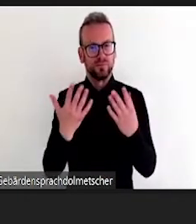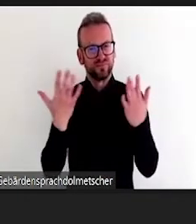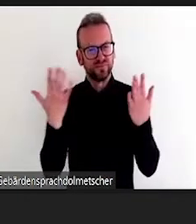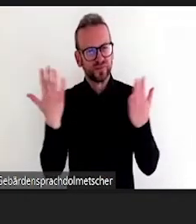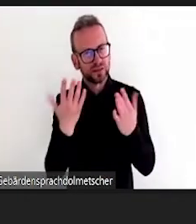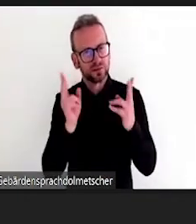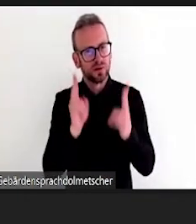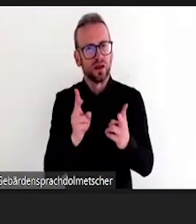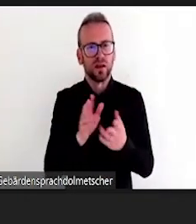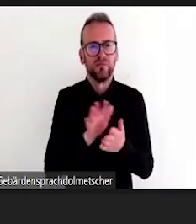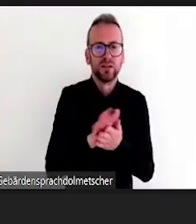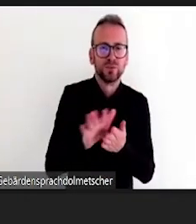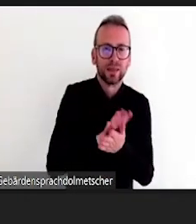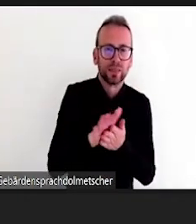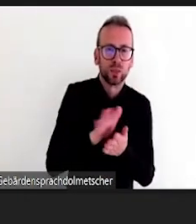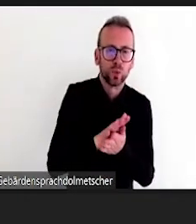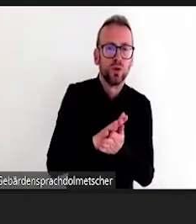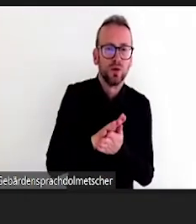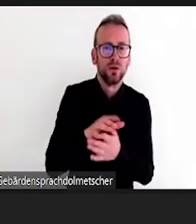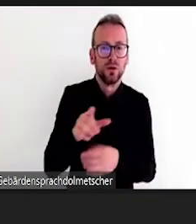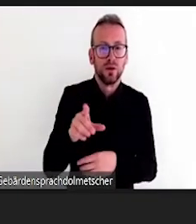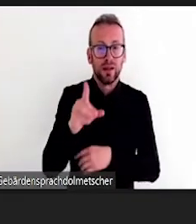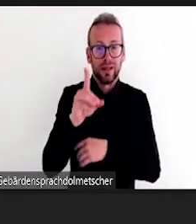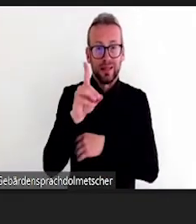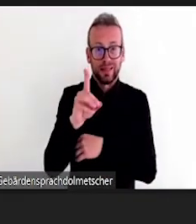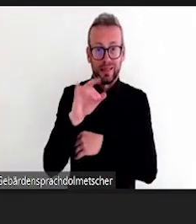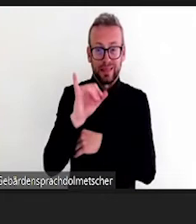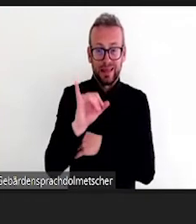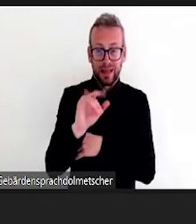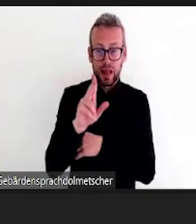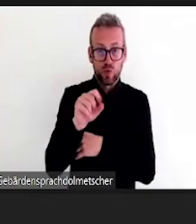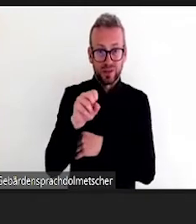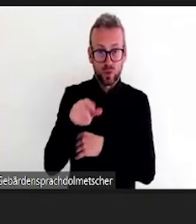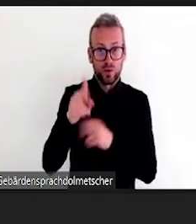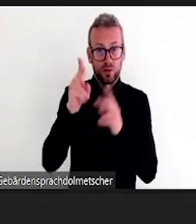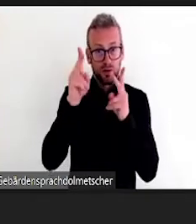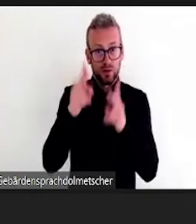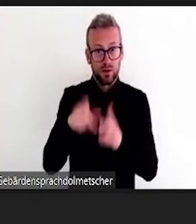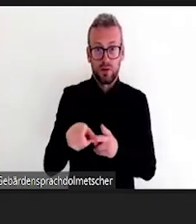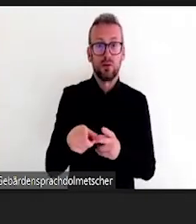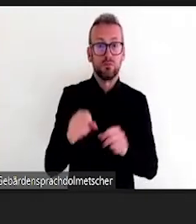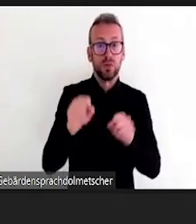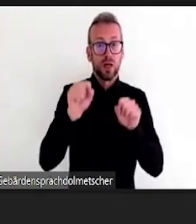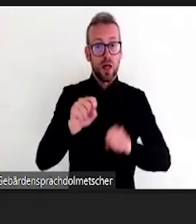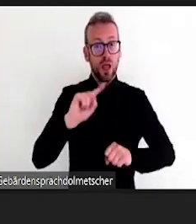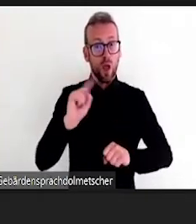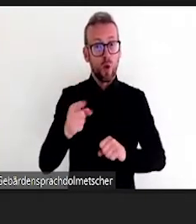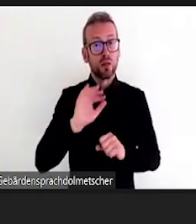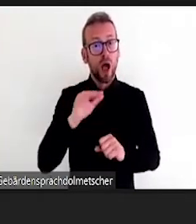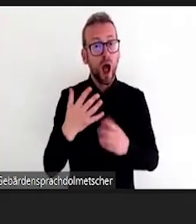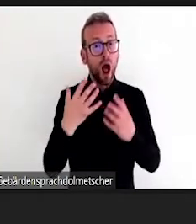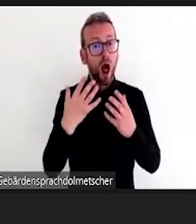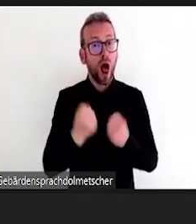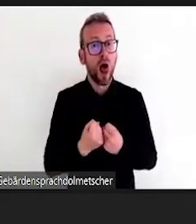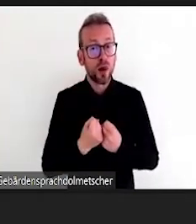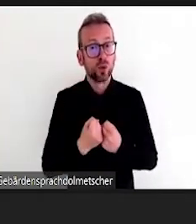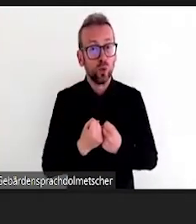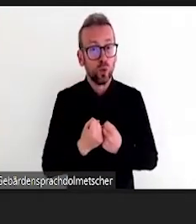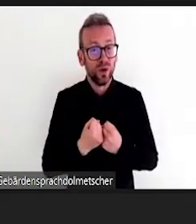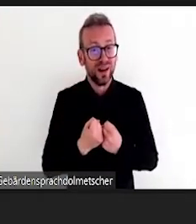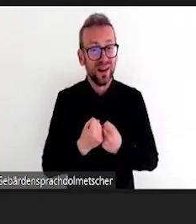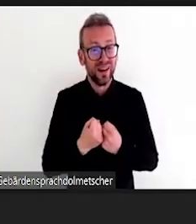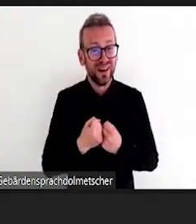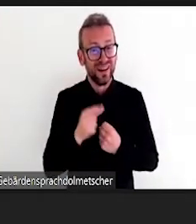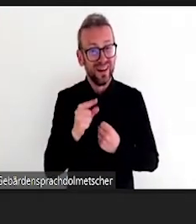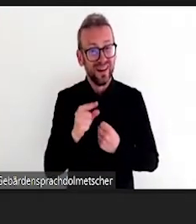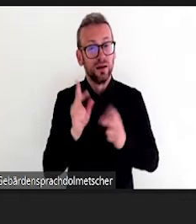Ja, ein bisschen Theorie, ich hoffe nicht zu viel, weil es eben ein sehr neuer Begriff ist. Es gibt so etwas wie ein Fünfebenenmodell